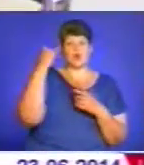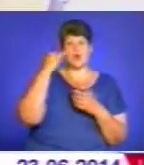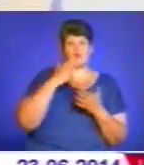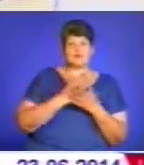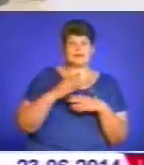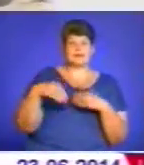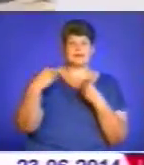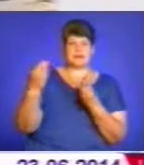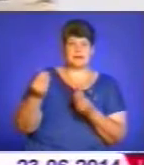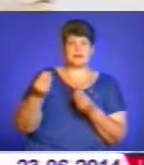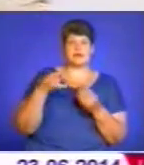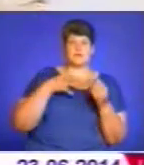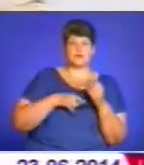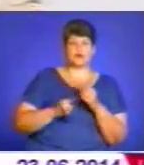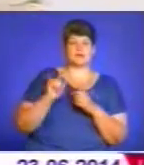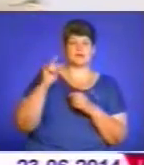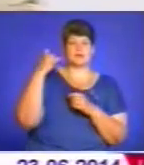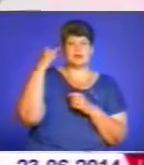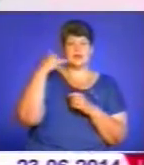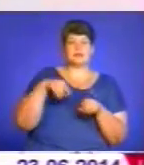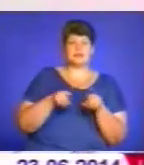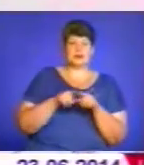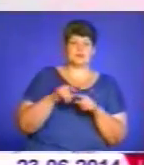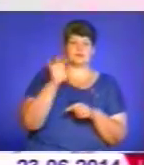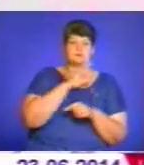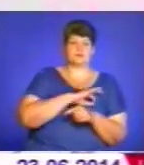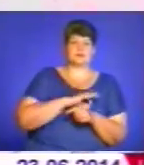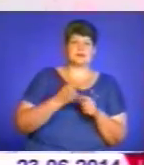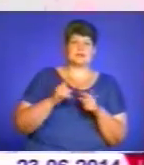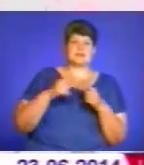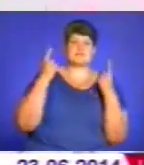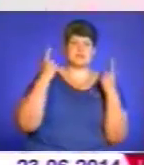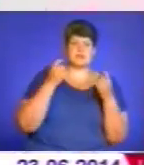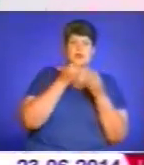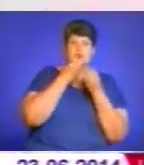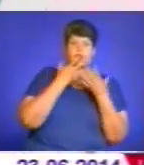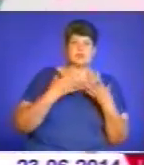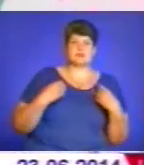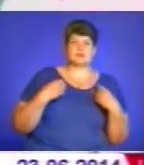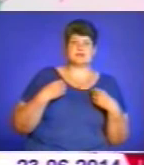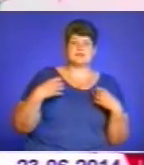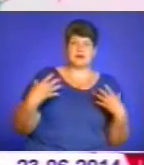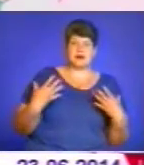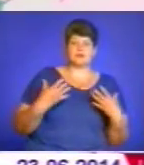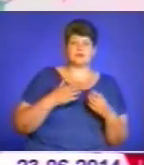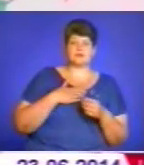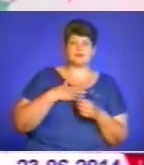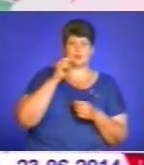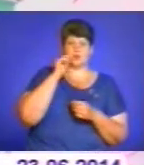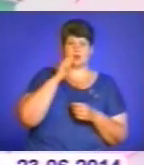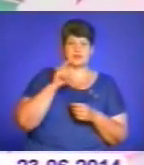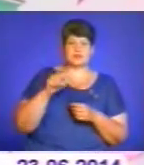корови даємо, як роди тиля, то теж використовуємо. Це велике і хороше свято всіх наших українців.